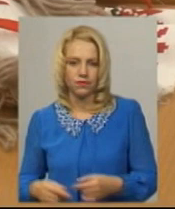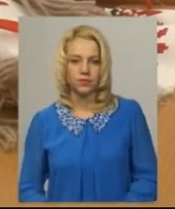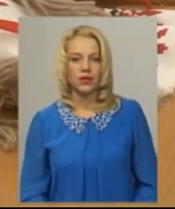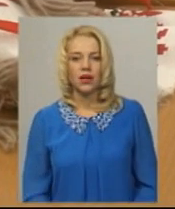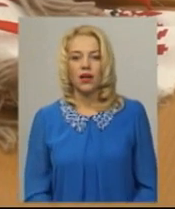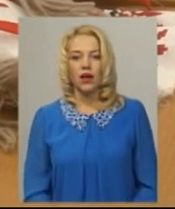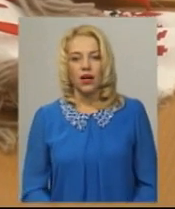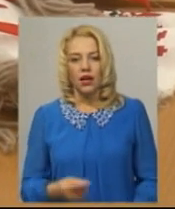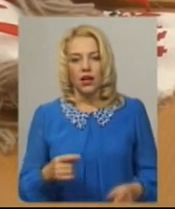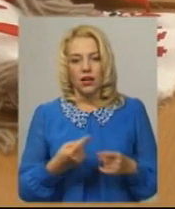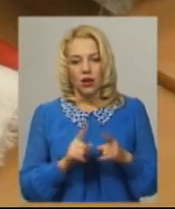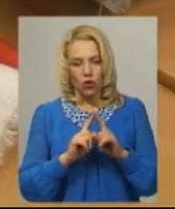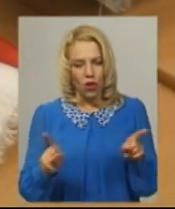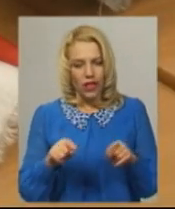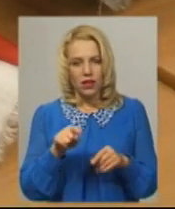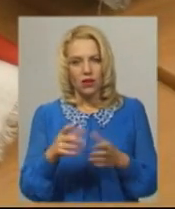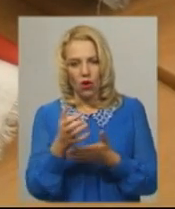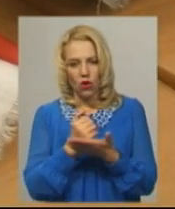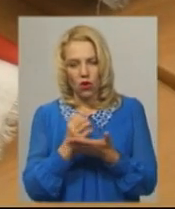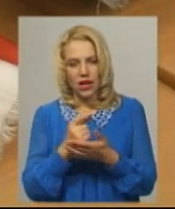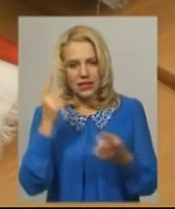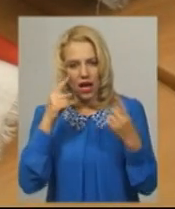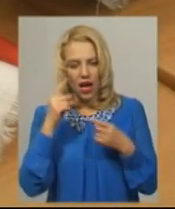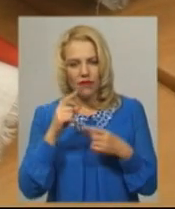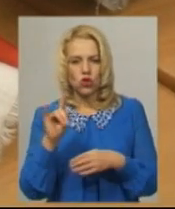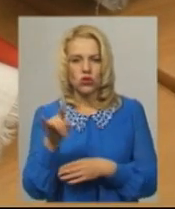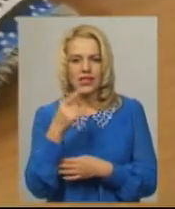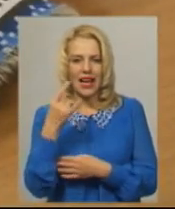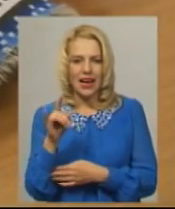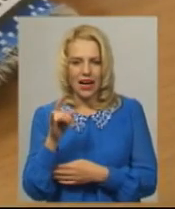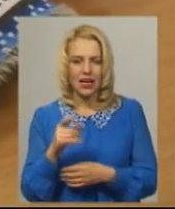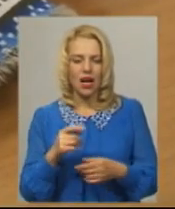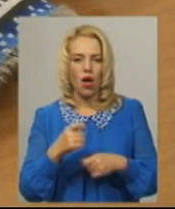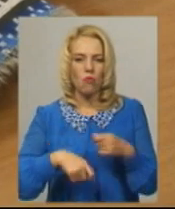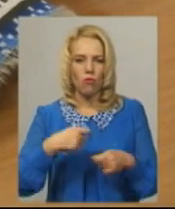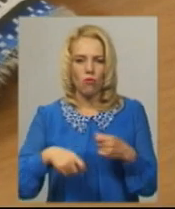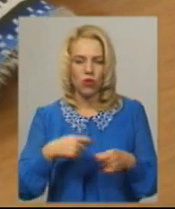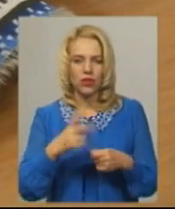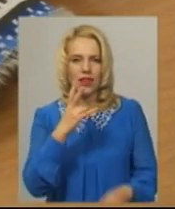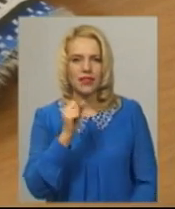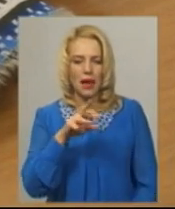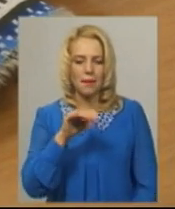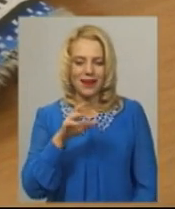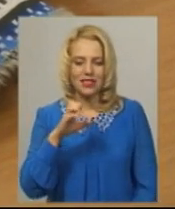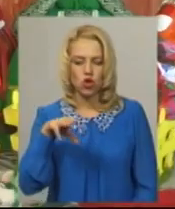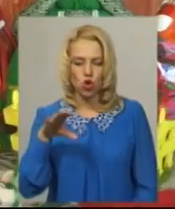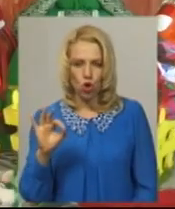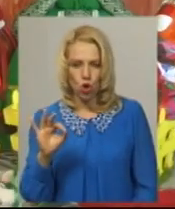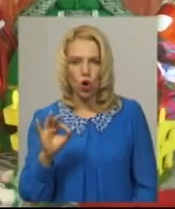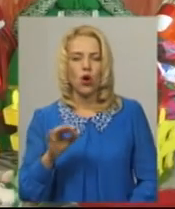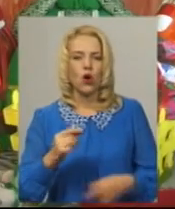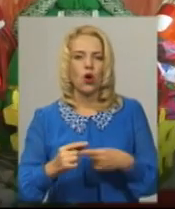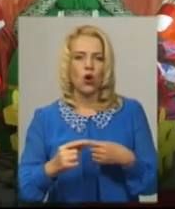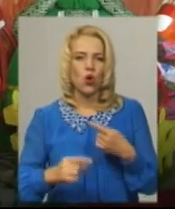Родзинка колекції майстрині Оксани Боймістер, авторська лялька-мотенка на мистороду. Складається вона з 15 лялячок різного розміру. Ми